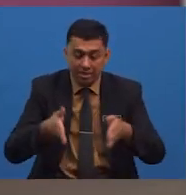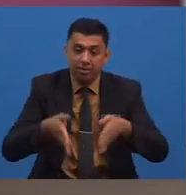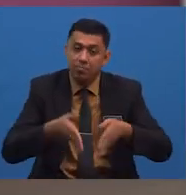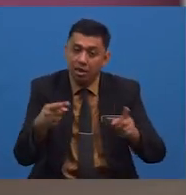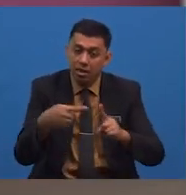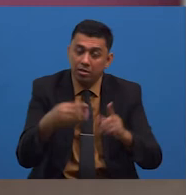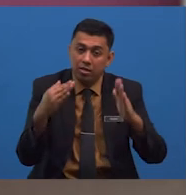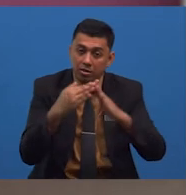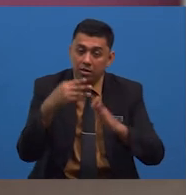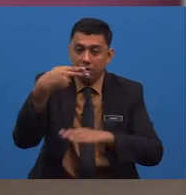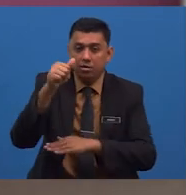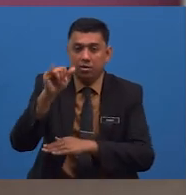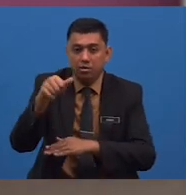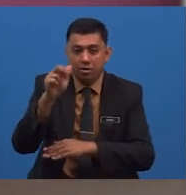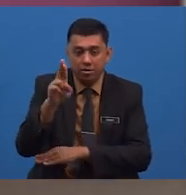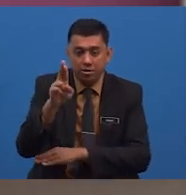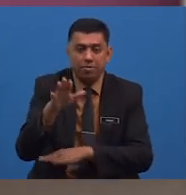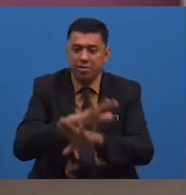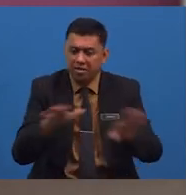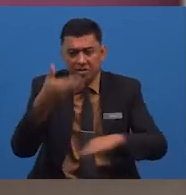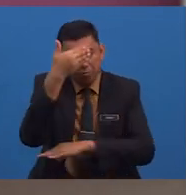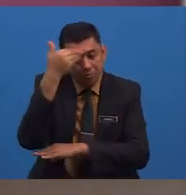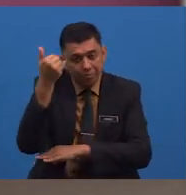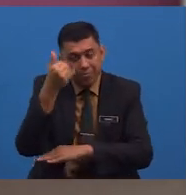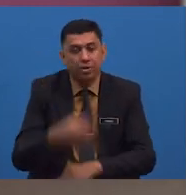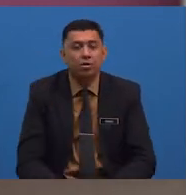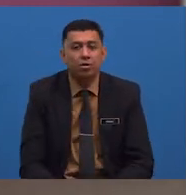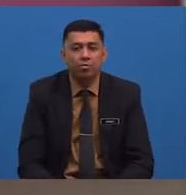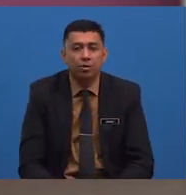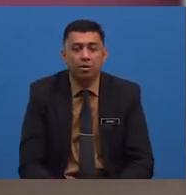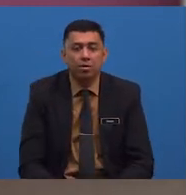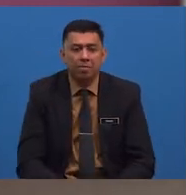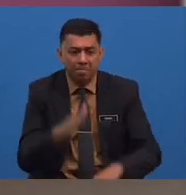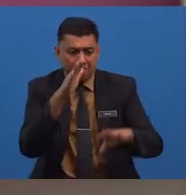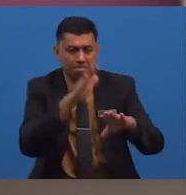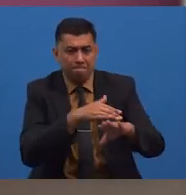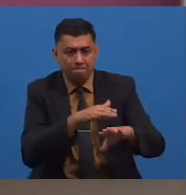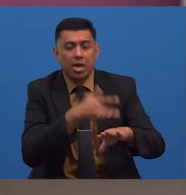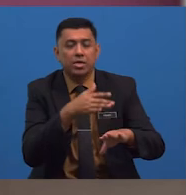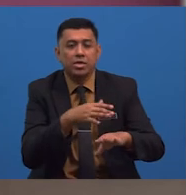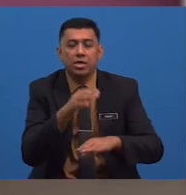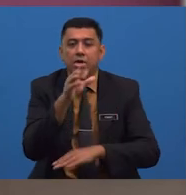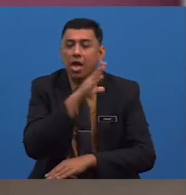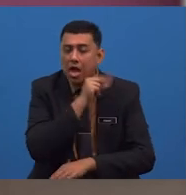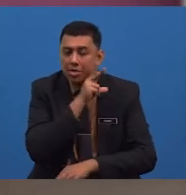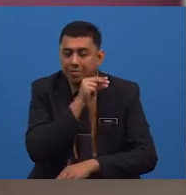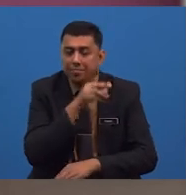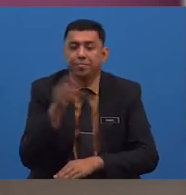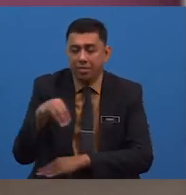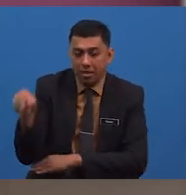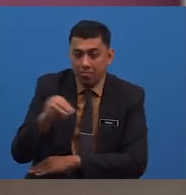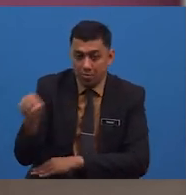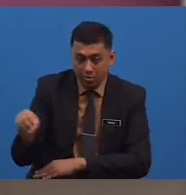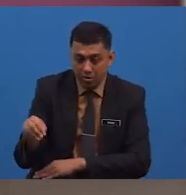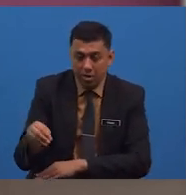jalan-jalan ke rumah hajar tidak lupa menyapa angsa murid